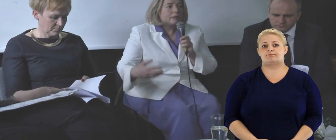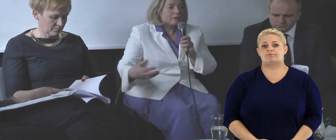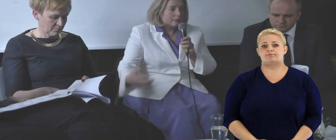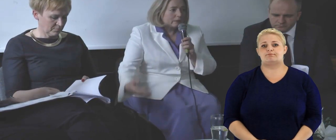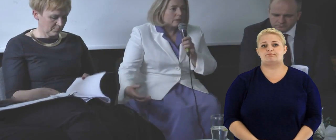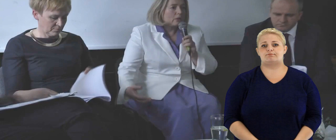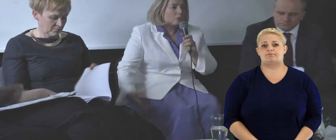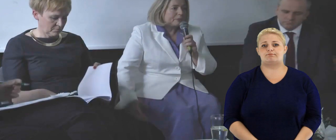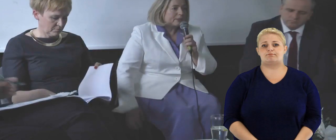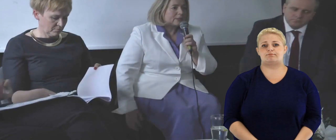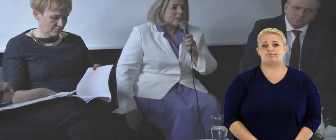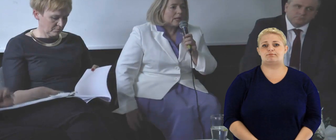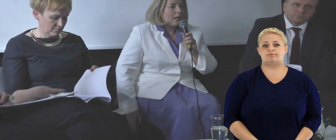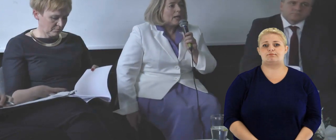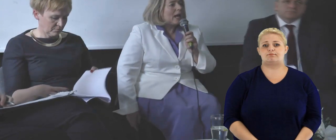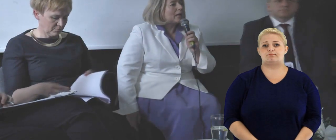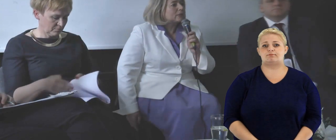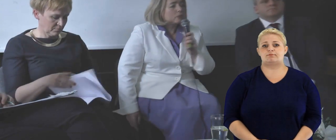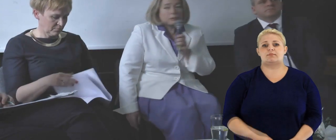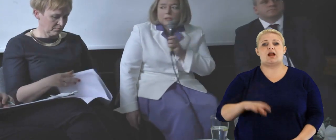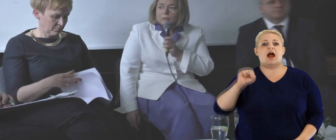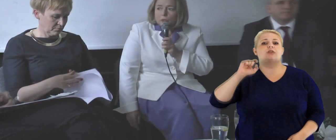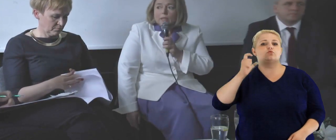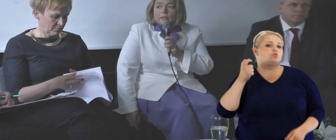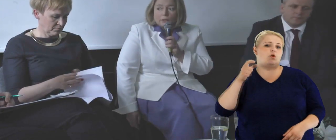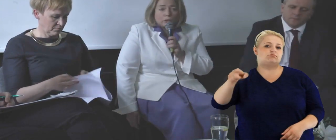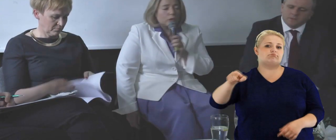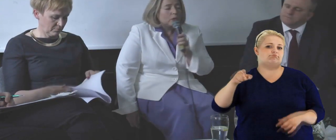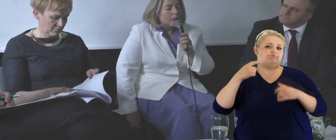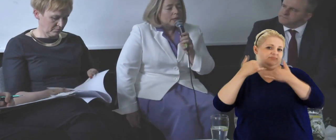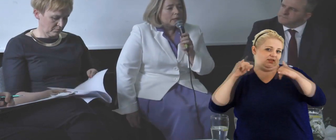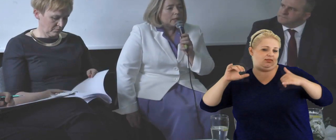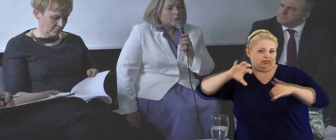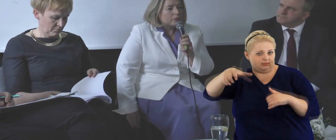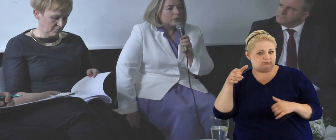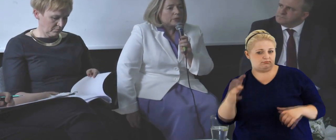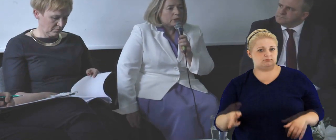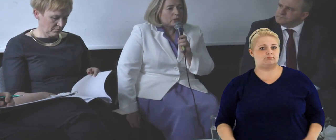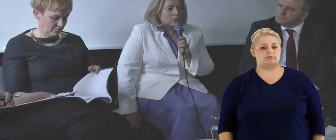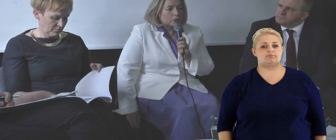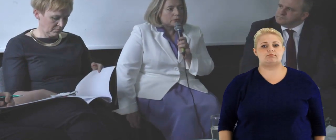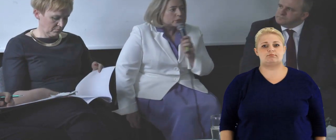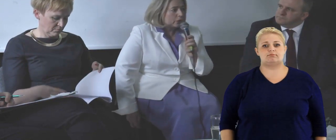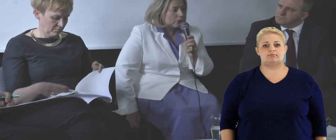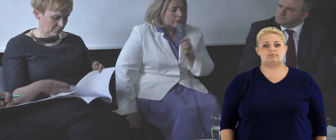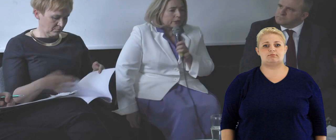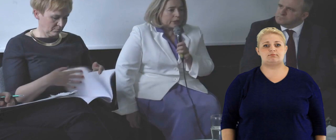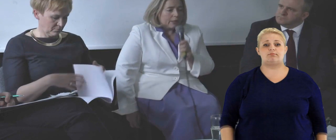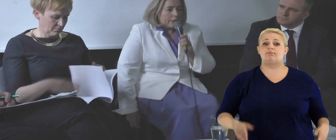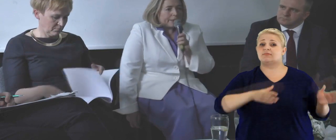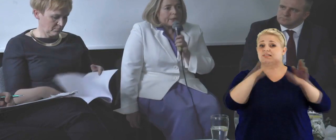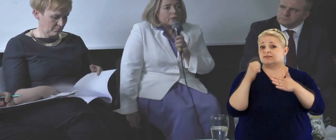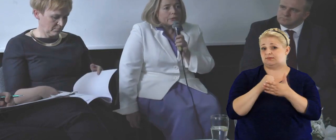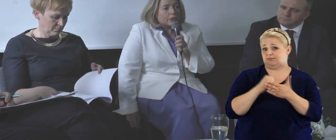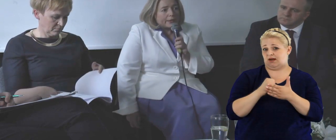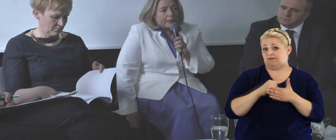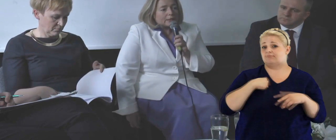ten lobbysta, a co poza tą kategorią powinno funkcjonować.